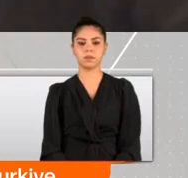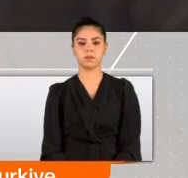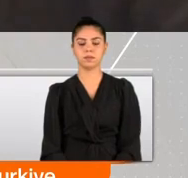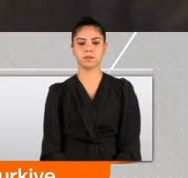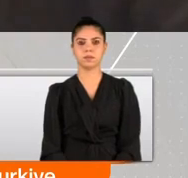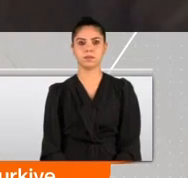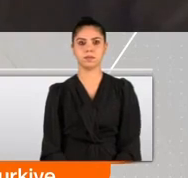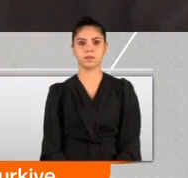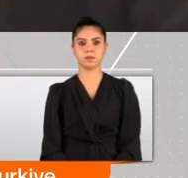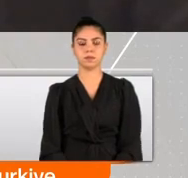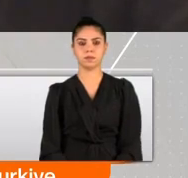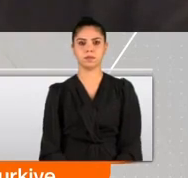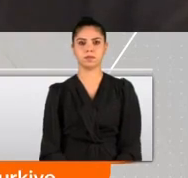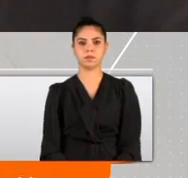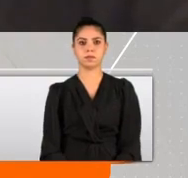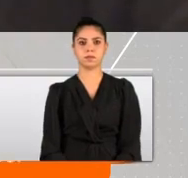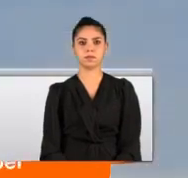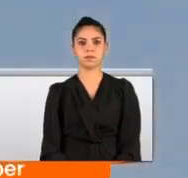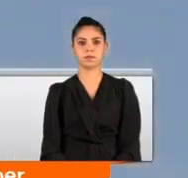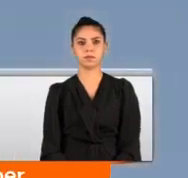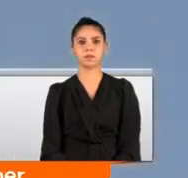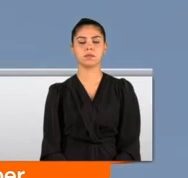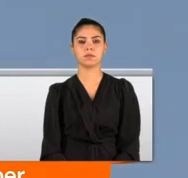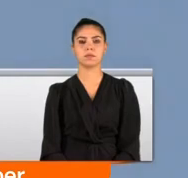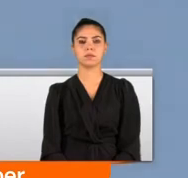üretilecek? Bunu hep beraber meraklı takip ediyoruz.